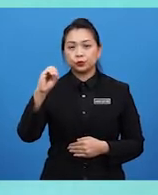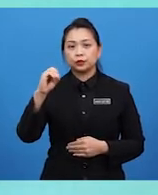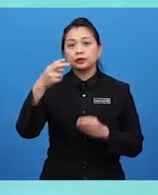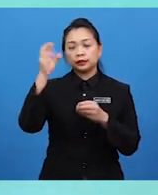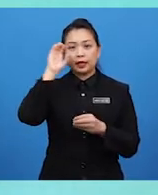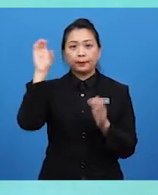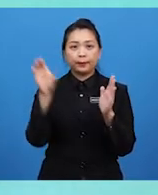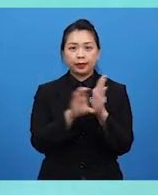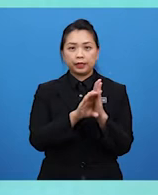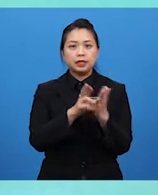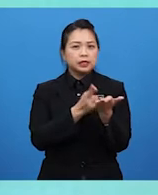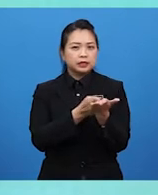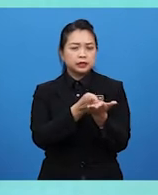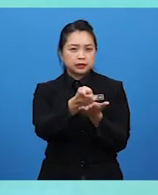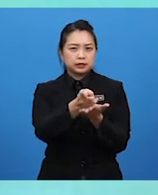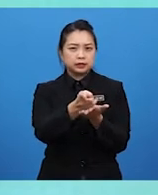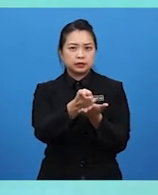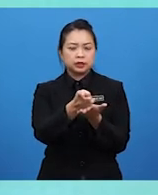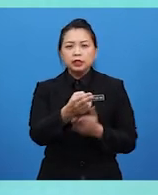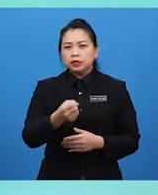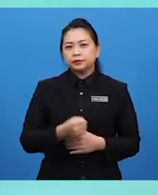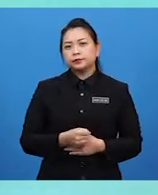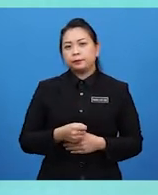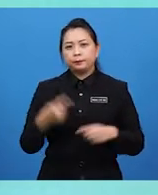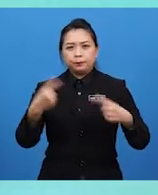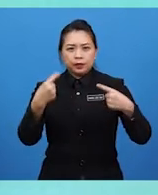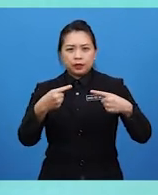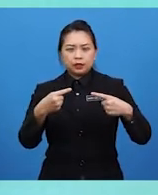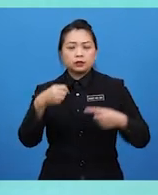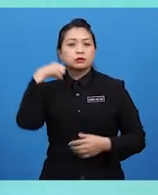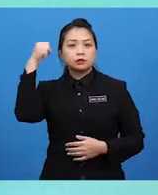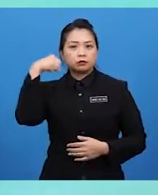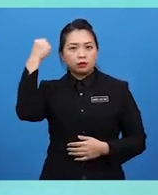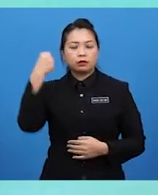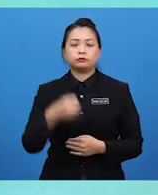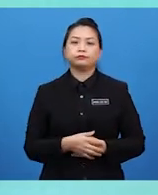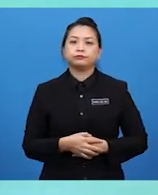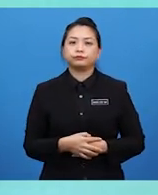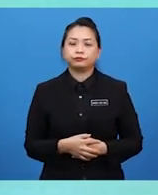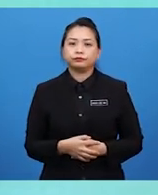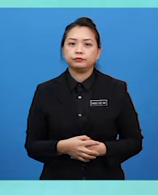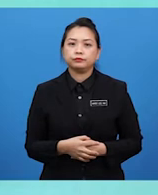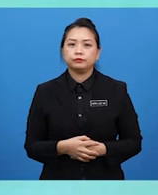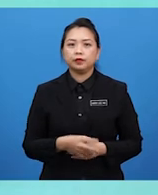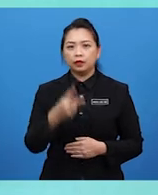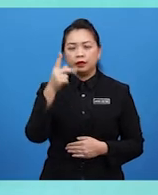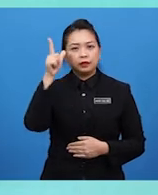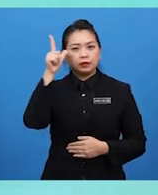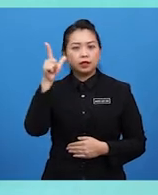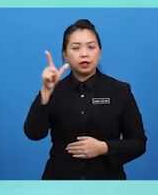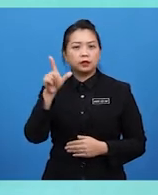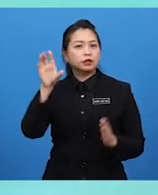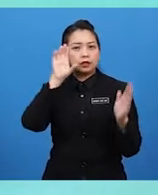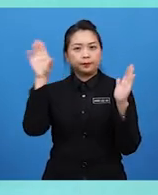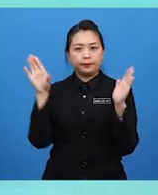realiti kekejaman perang saudara di sekalian. Ya, pelajar-pelajar boleh lihat gambar yang dipaparkan di